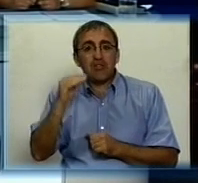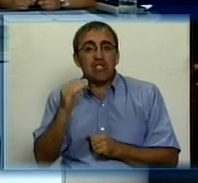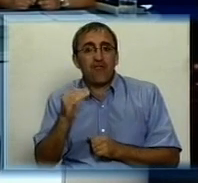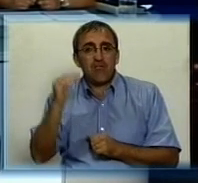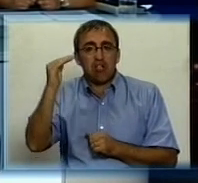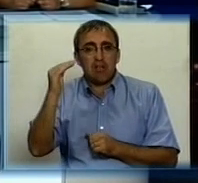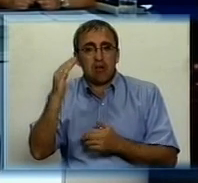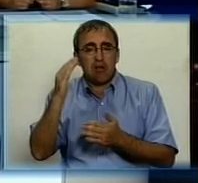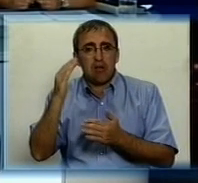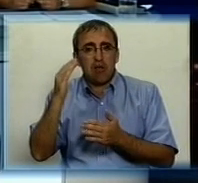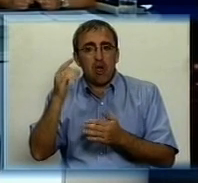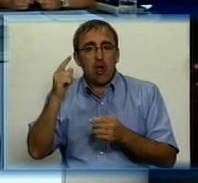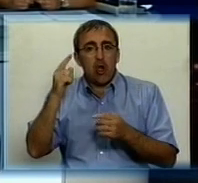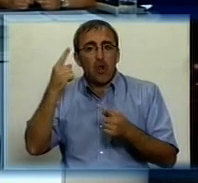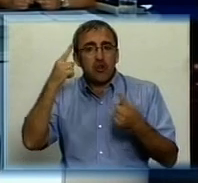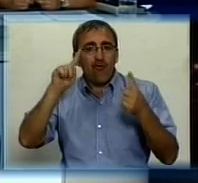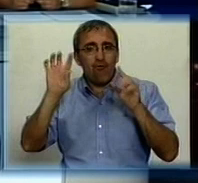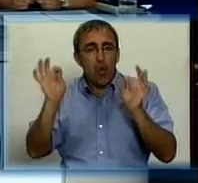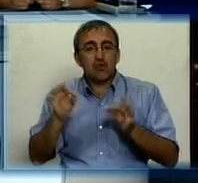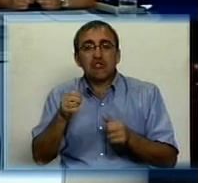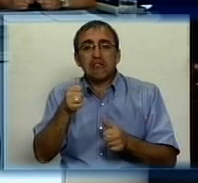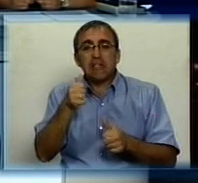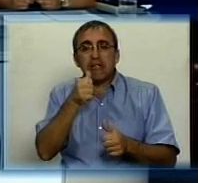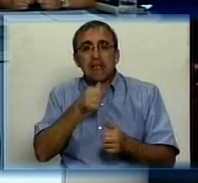так би, на творчі іспити.